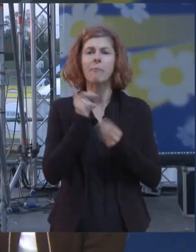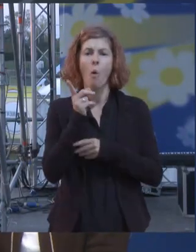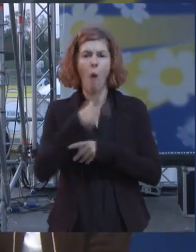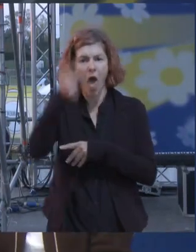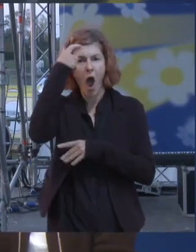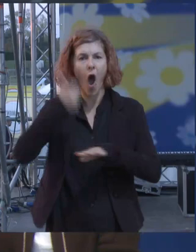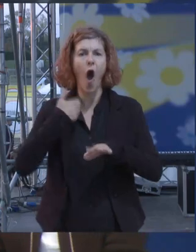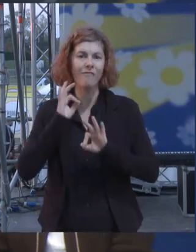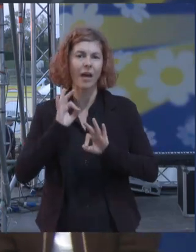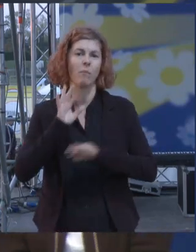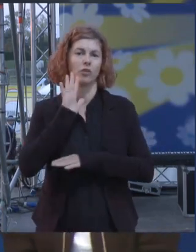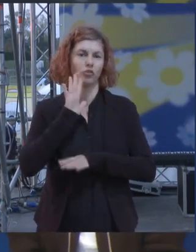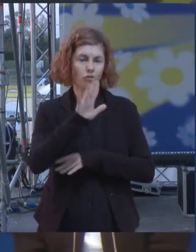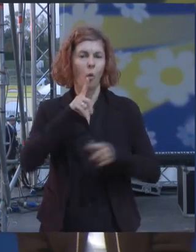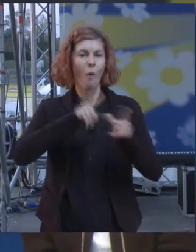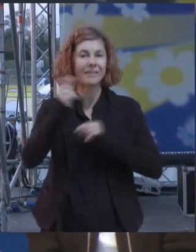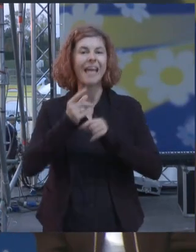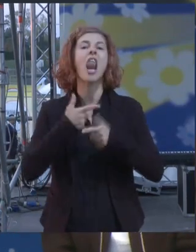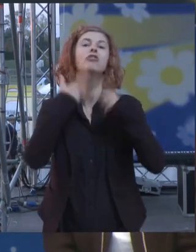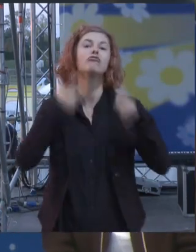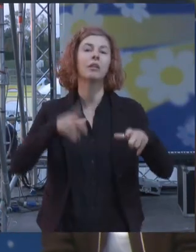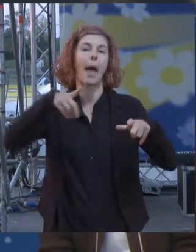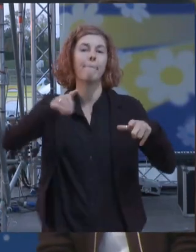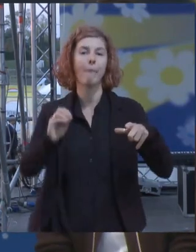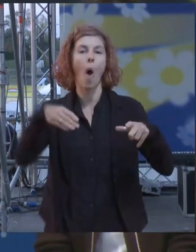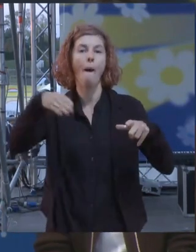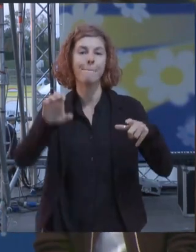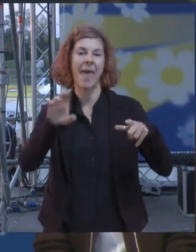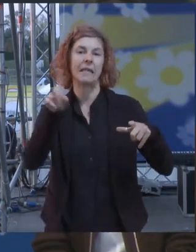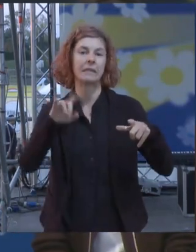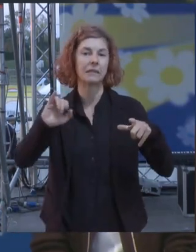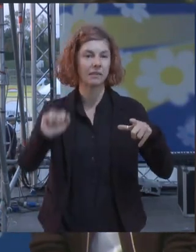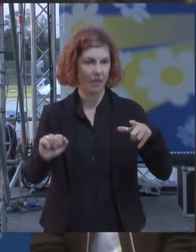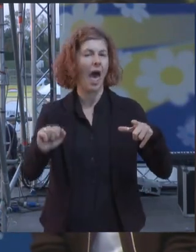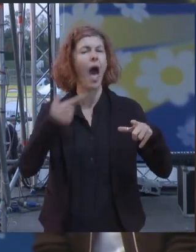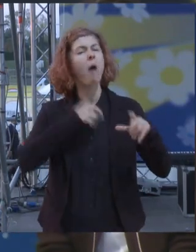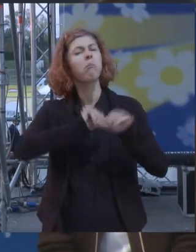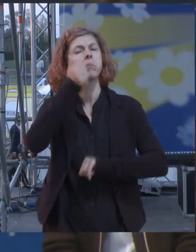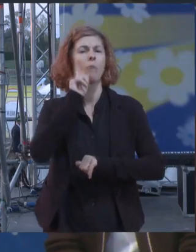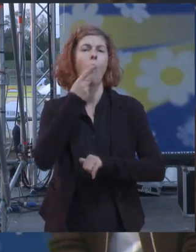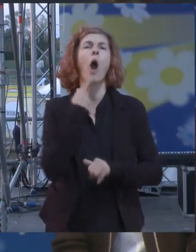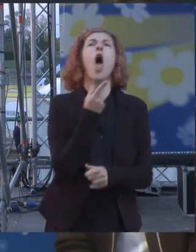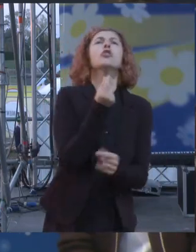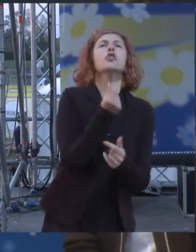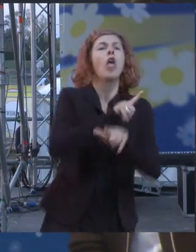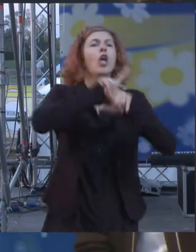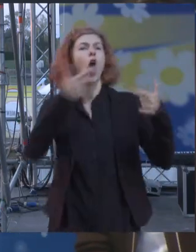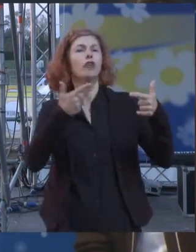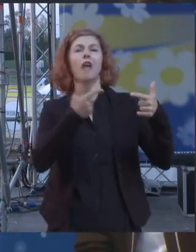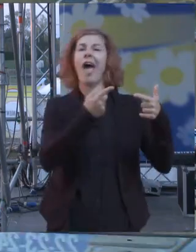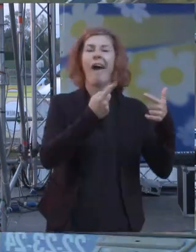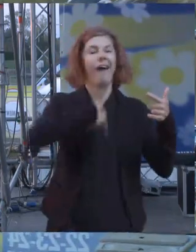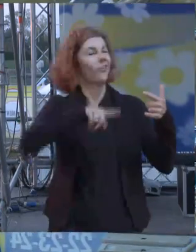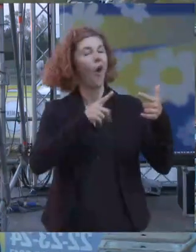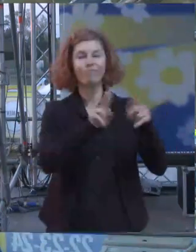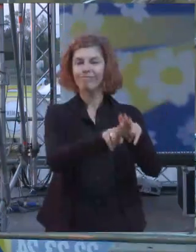Pomezia una su tutte abbiamo smontato il paradigma di non ci sono i soldi quante volte l'avete sentito